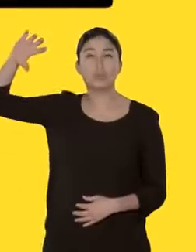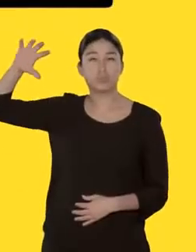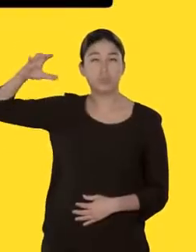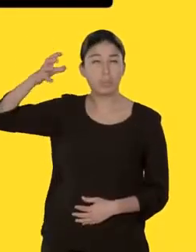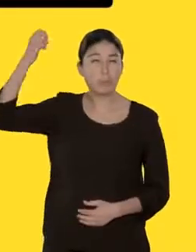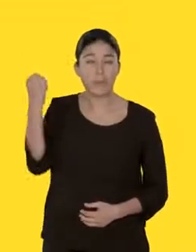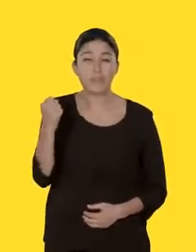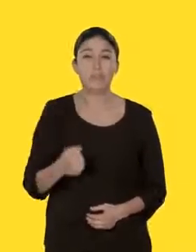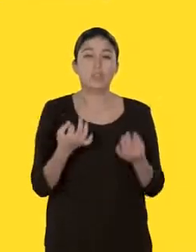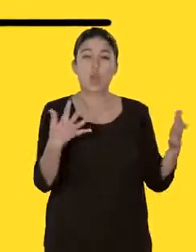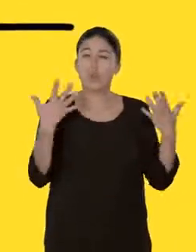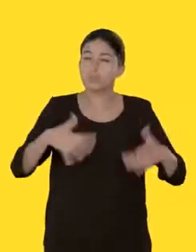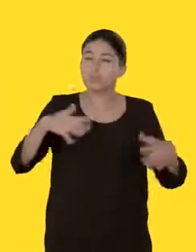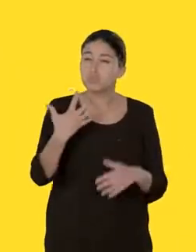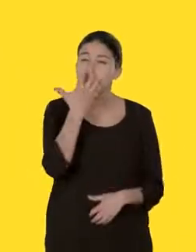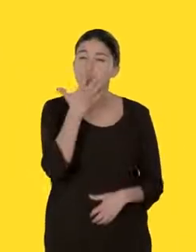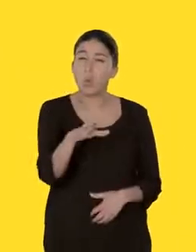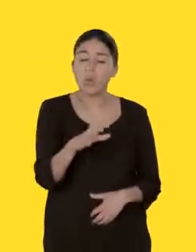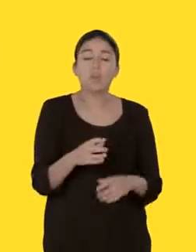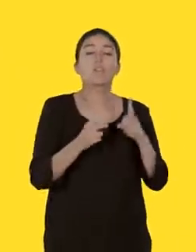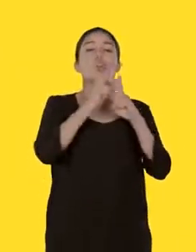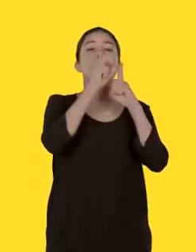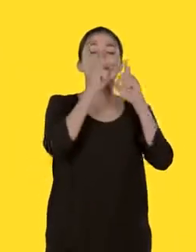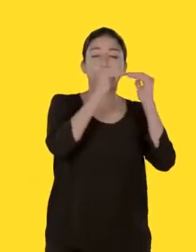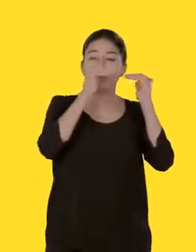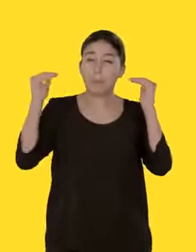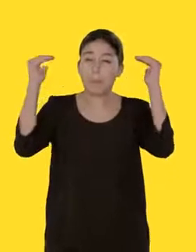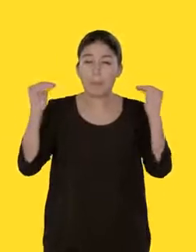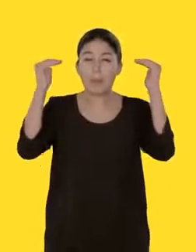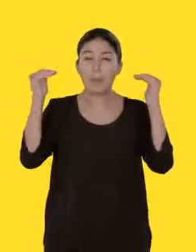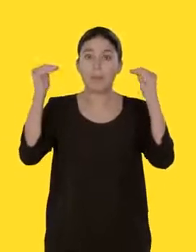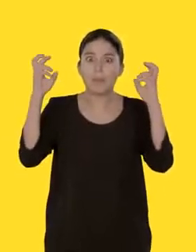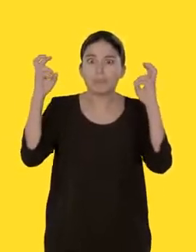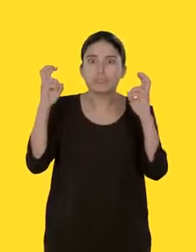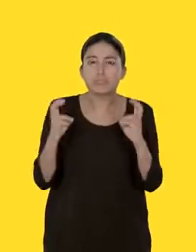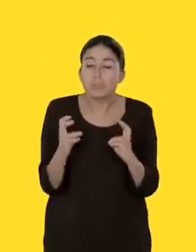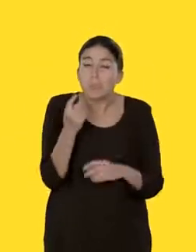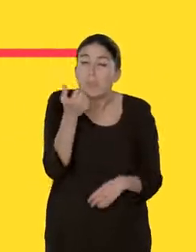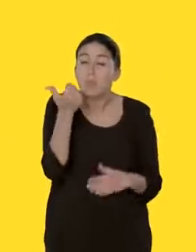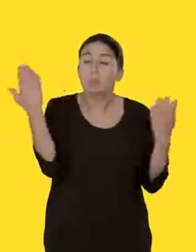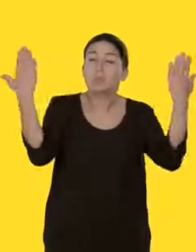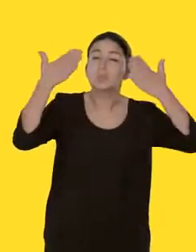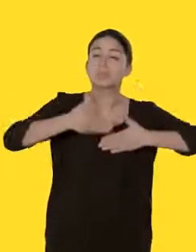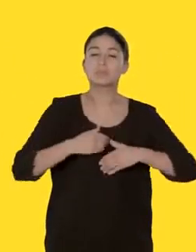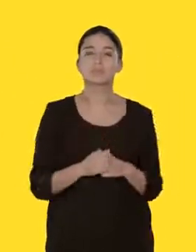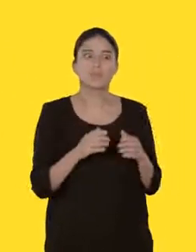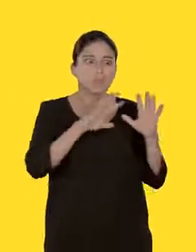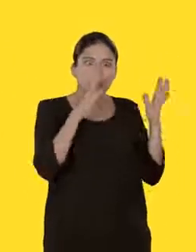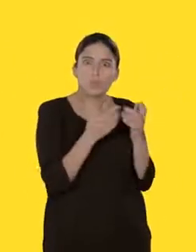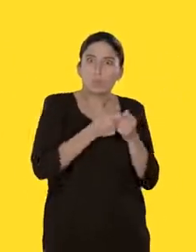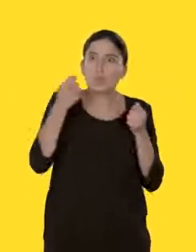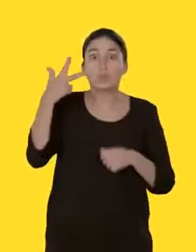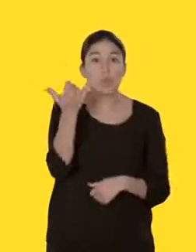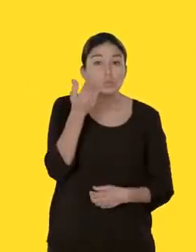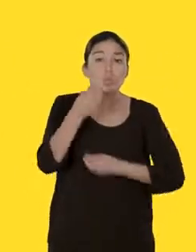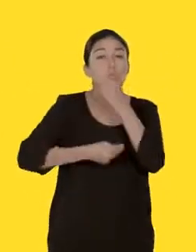Attention, canicule. Il fait très chaud. La température ne descend pas ou très peu la nuit. Cela dure trois